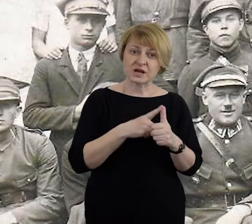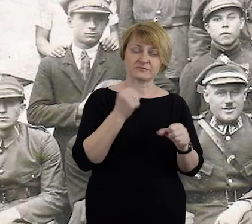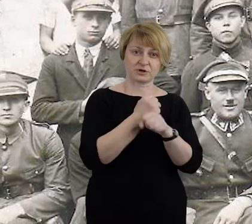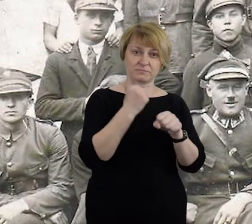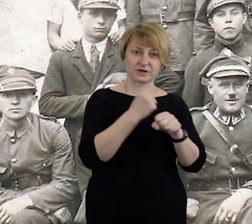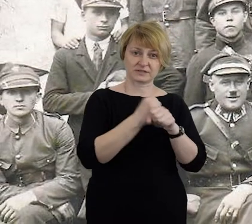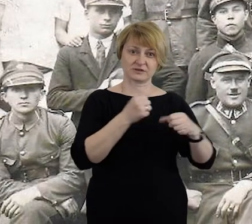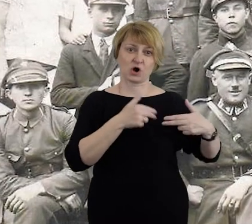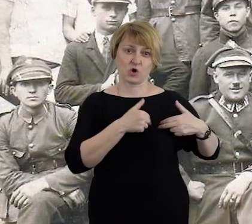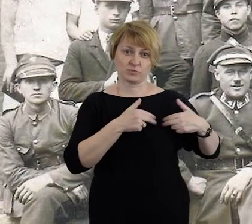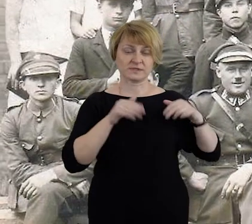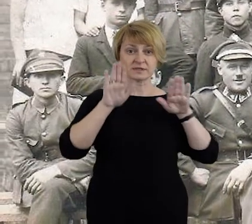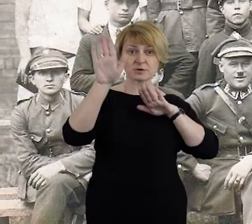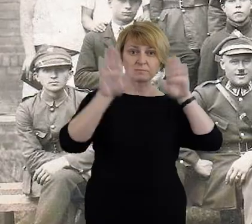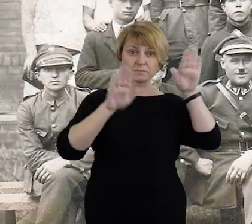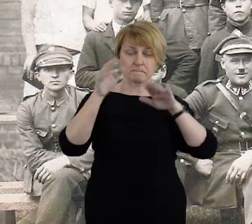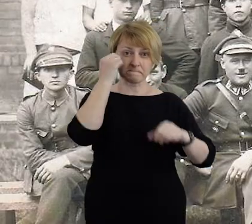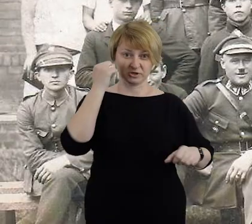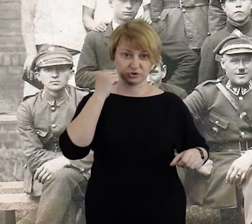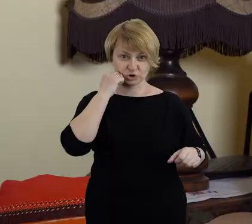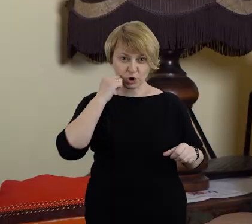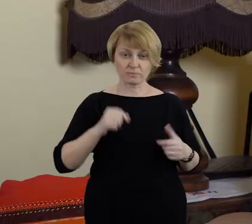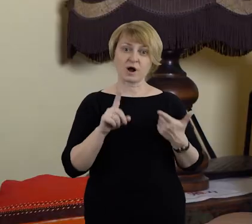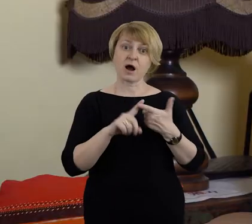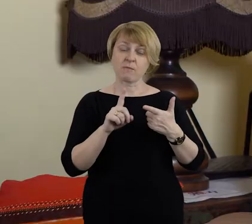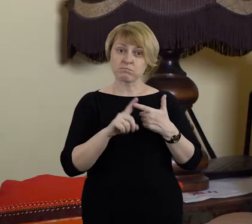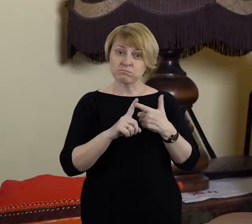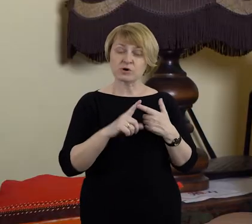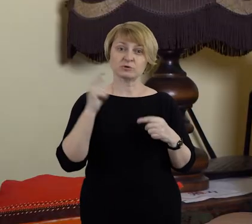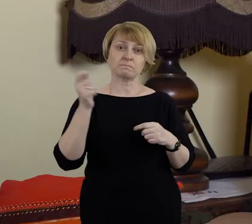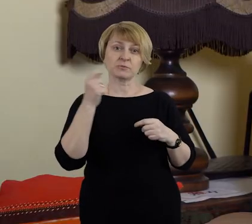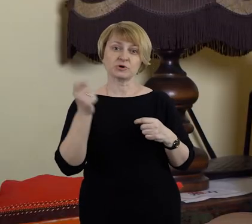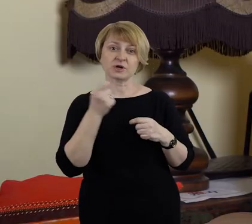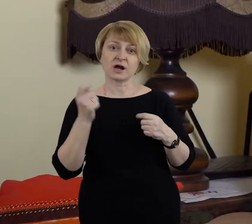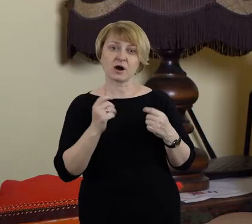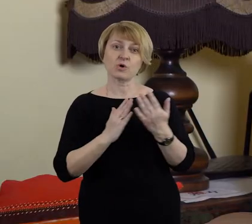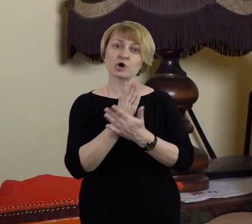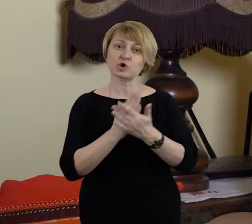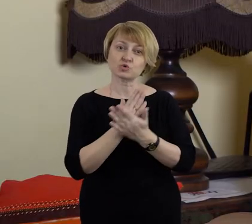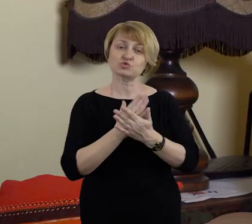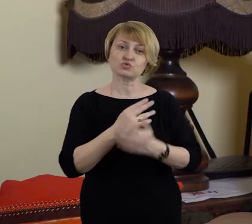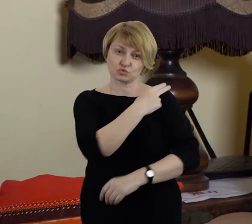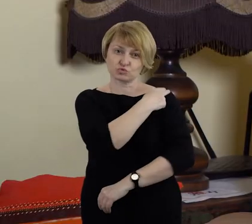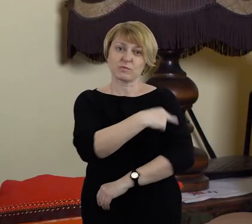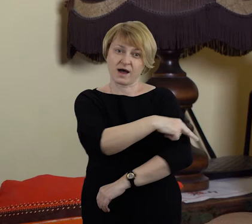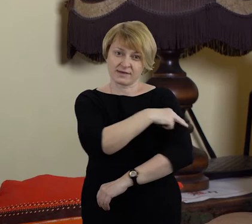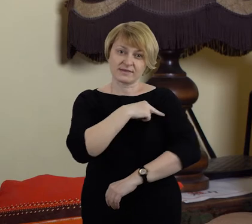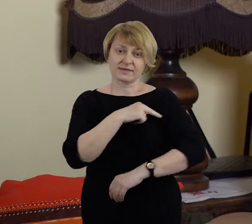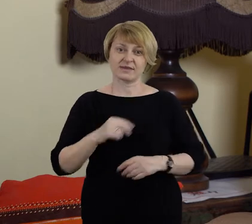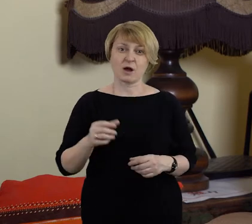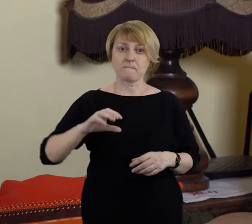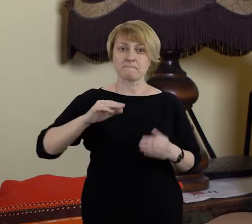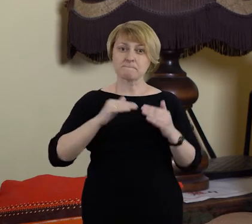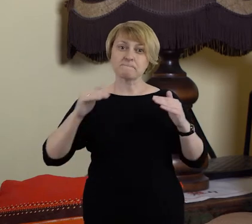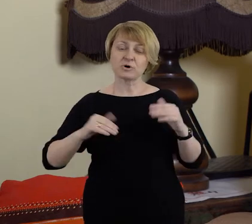Najpierw pracowały w komisariacie plebiscytowym w Bytomiu, a potem udały się jako sanitariuszki, były w